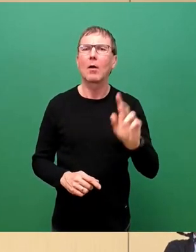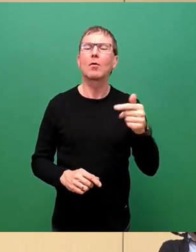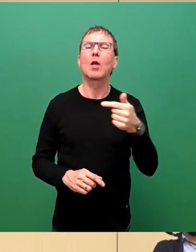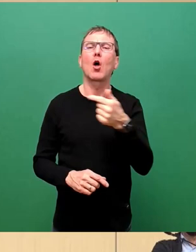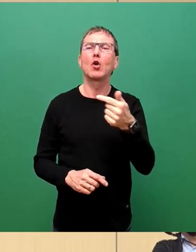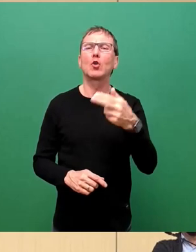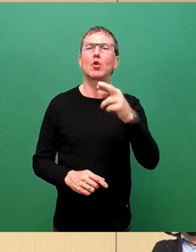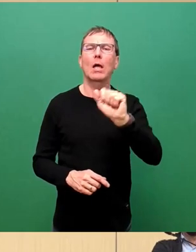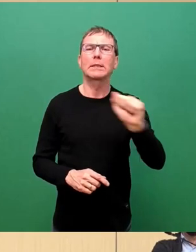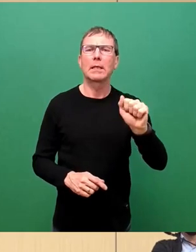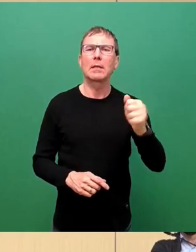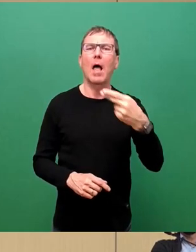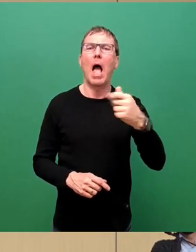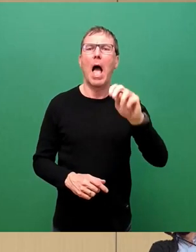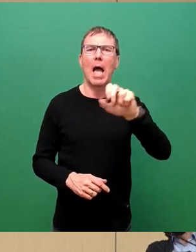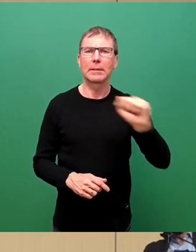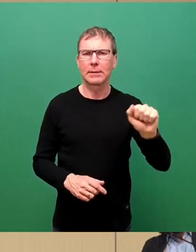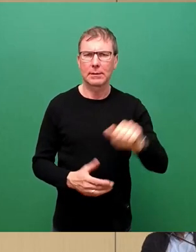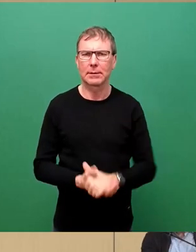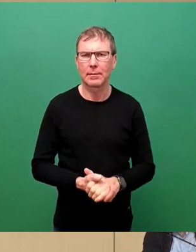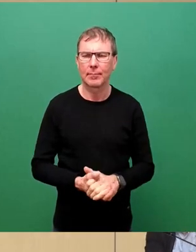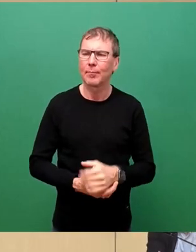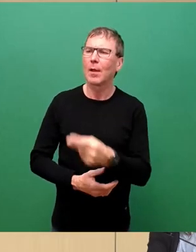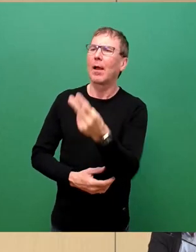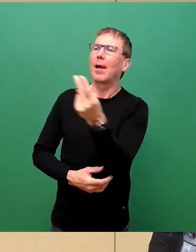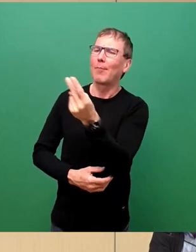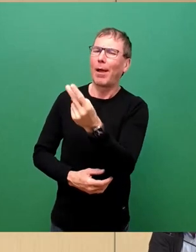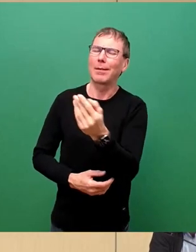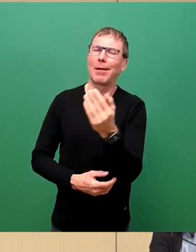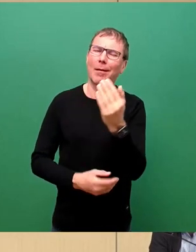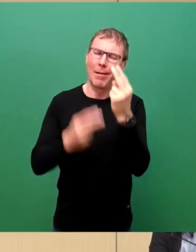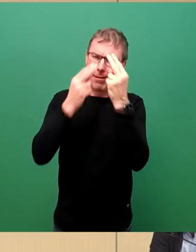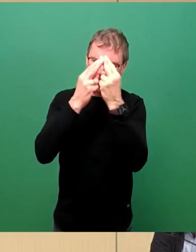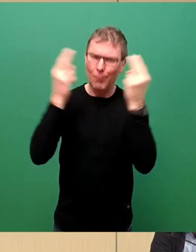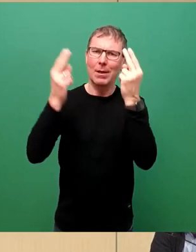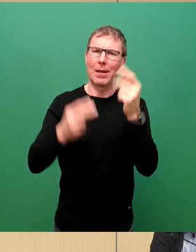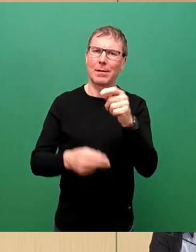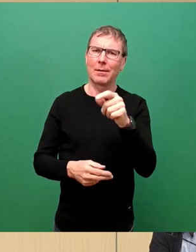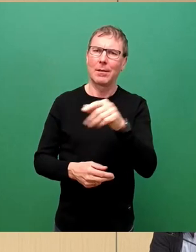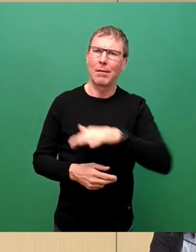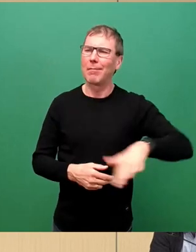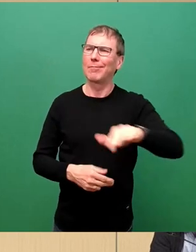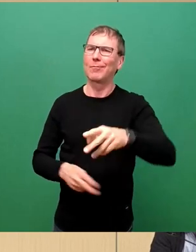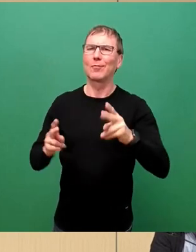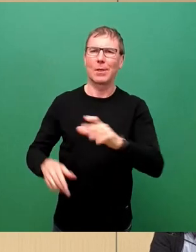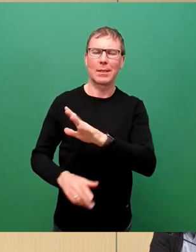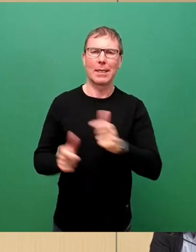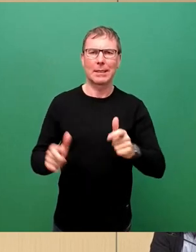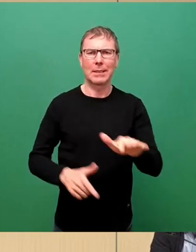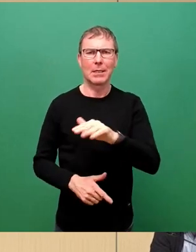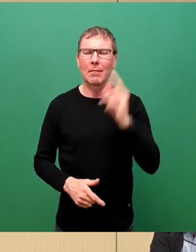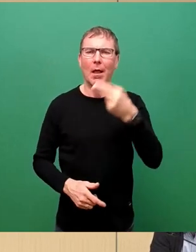ich sage mal zwei beide nicht Unbekannte in der Stadtgesellschaft, Herr Hans, ja auch